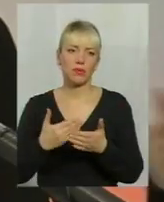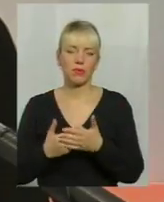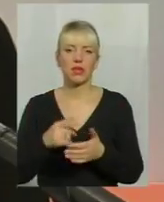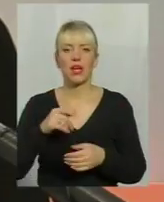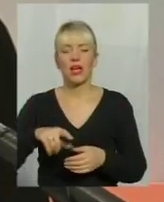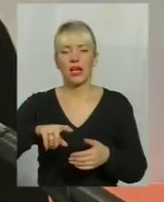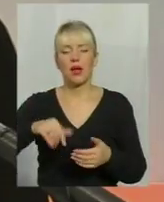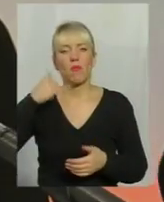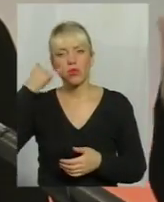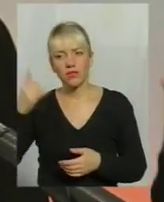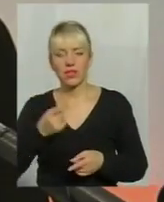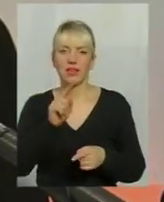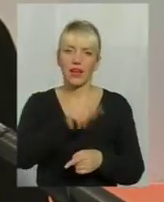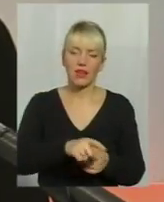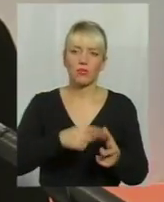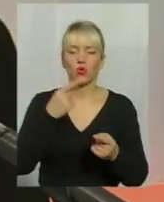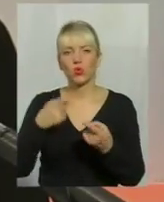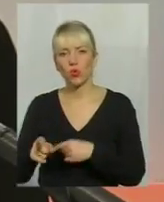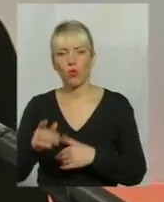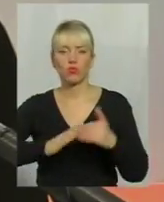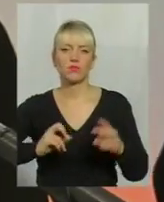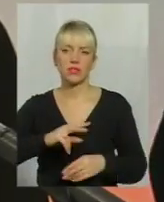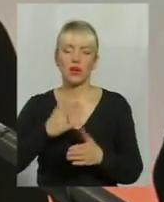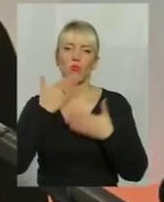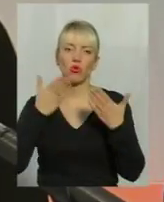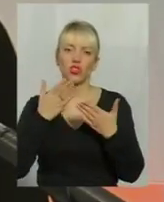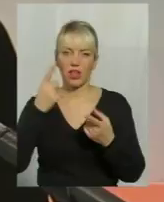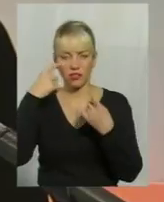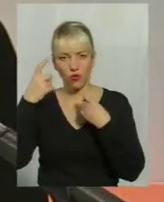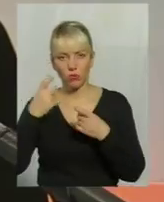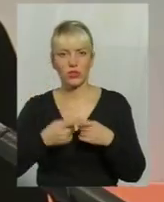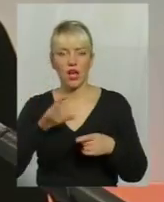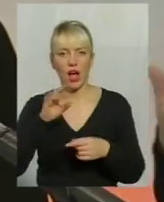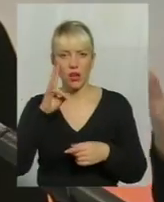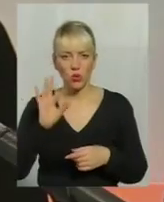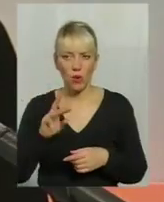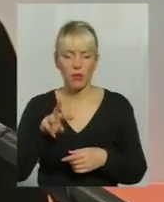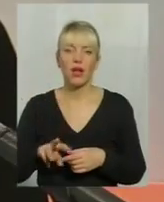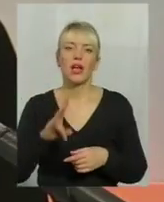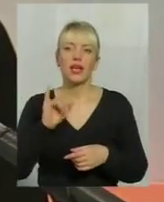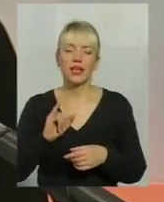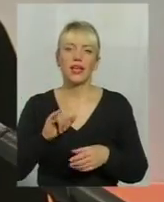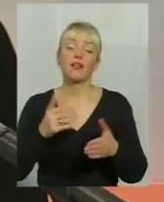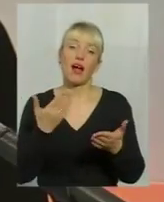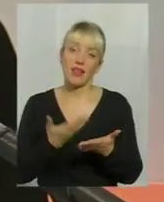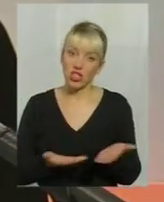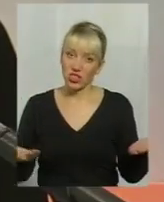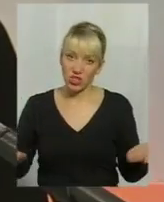або іншого спеціаліста, все-таки прочитати інформацію о ньому, можливо, якісь відзиви. Ну і, звісно ж,